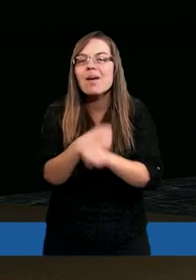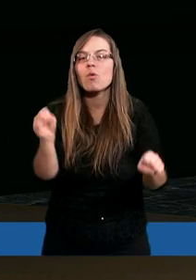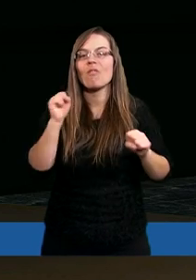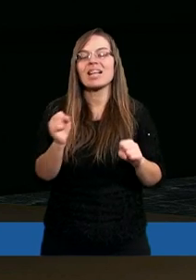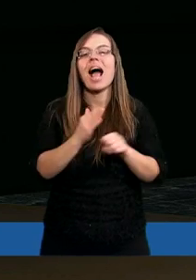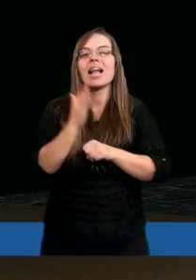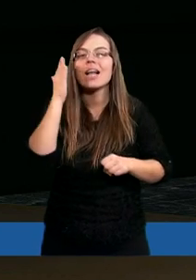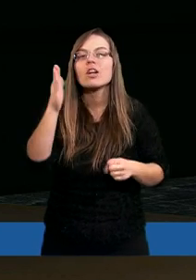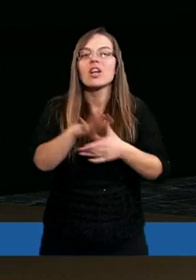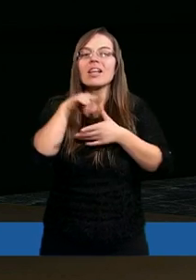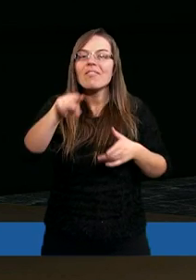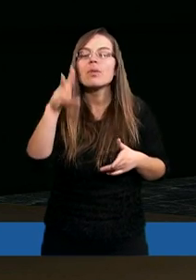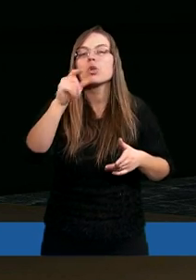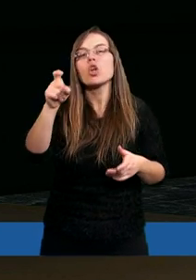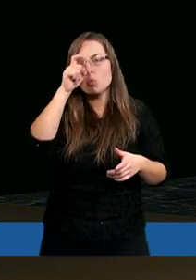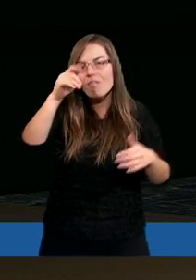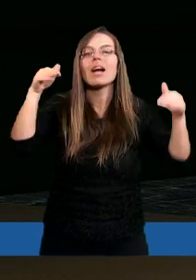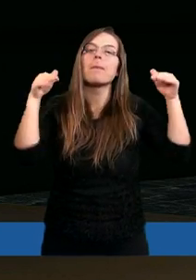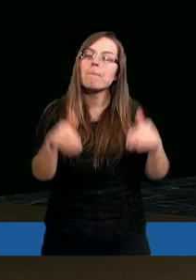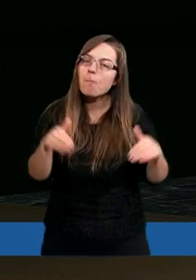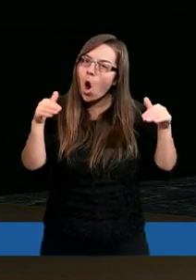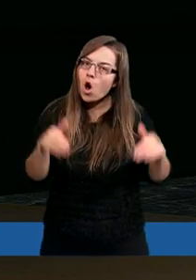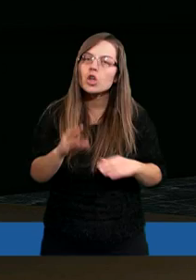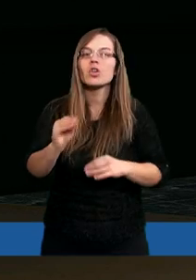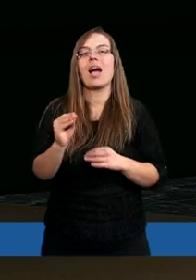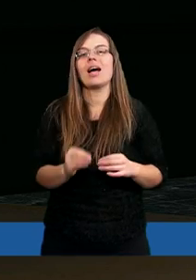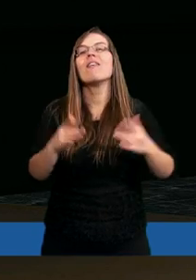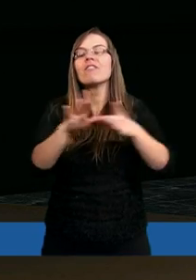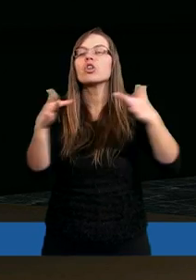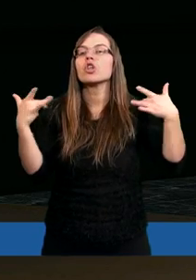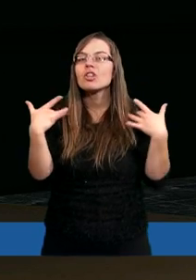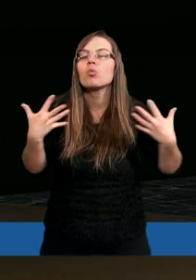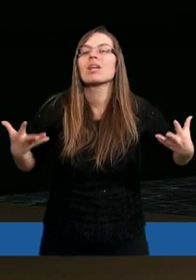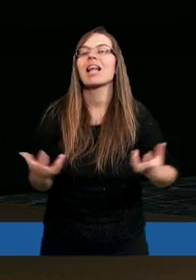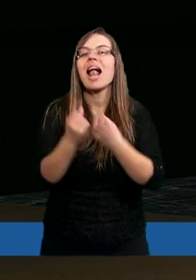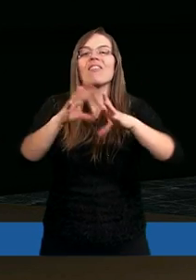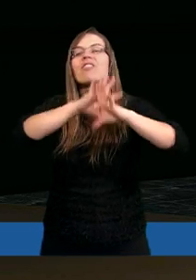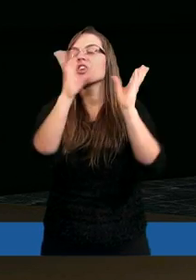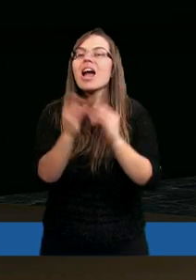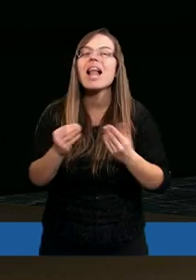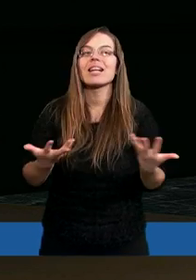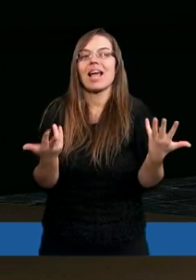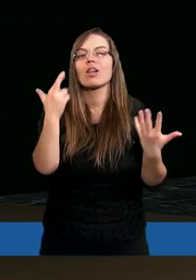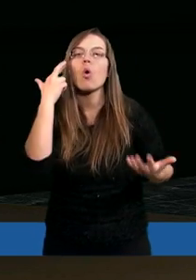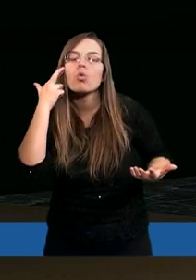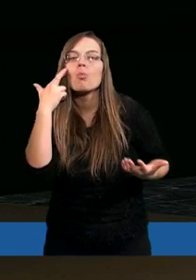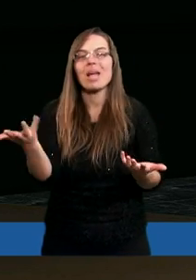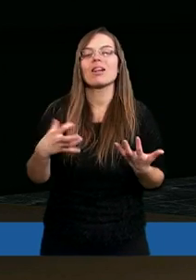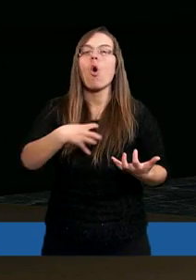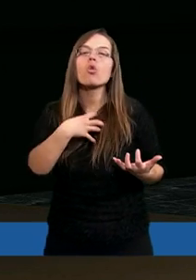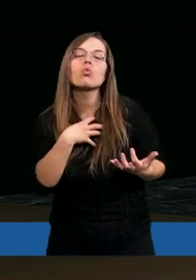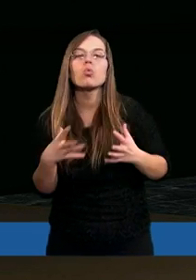nadzieja w tym, że człowiek może w Jezusie znaleźć wszelkie uczucia zrozumienia,